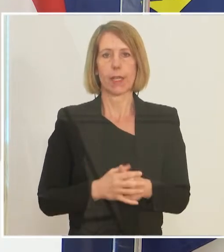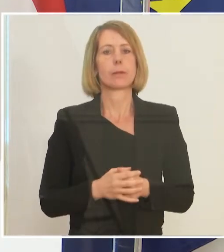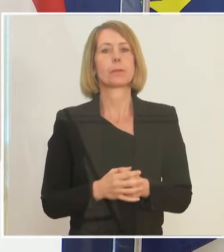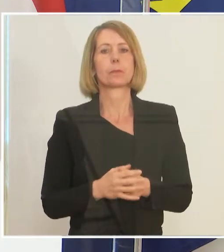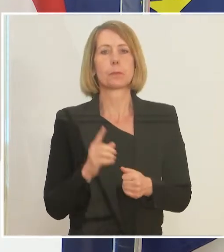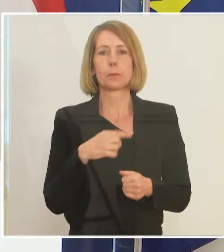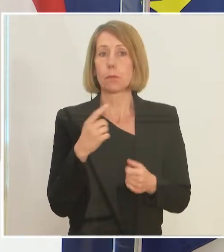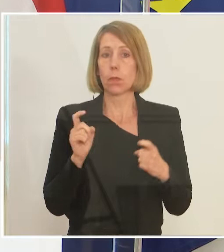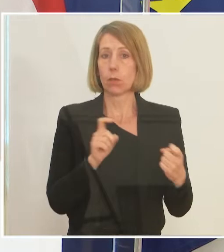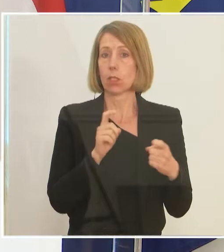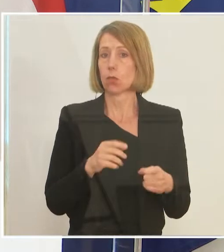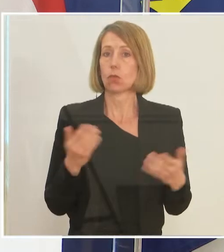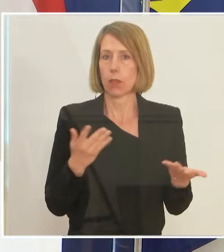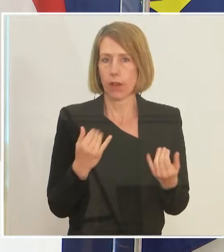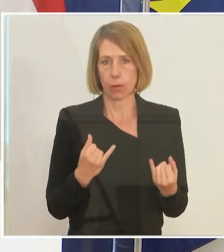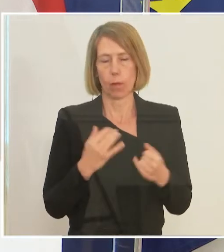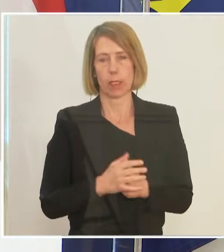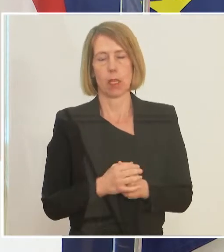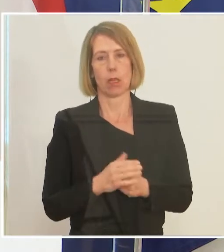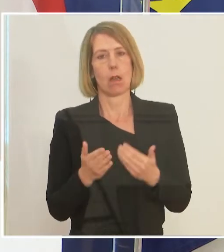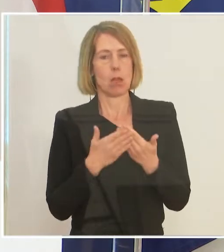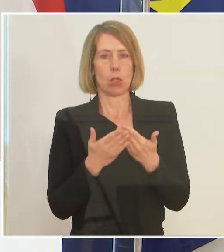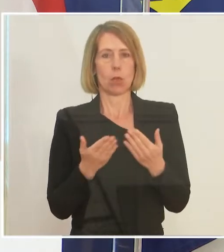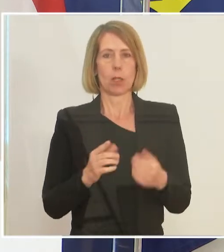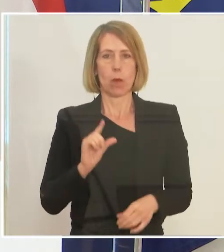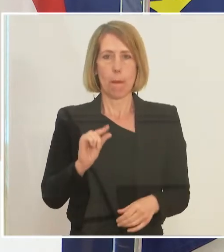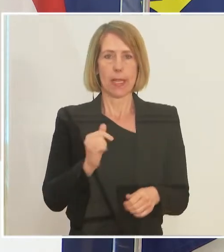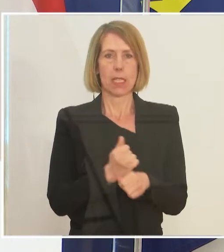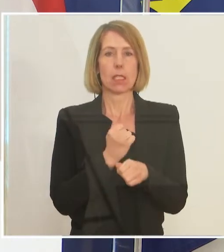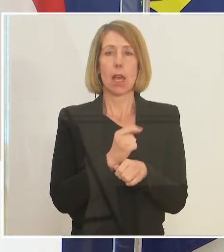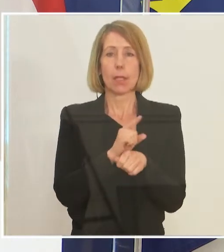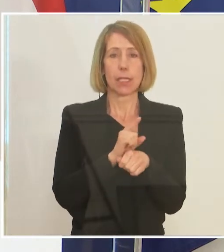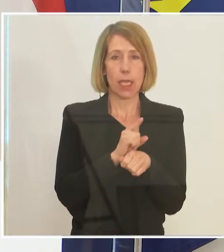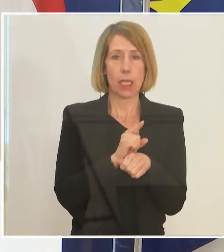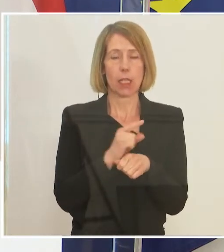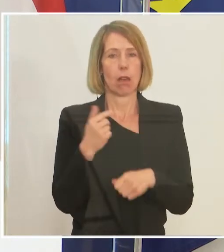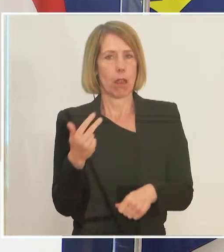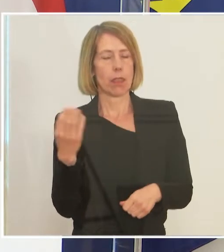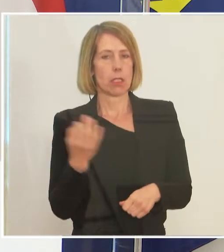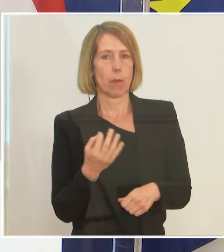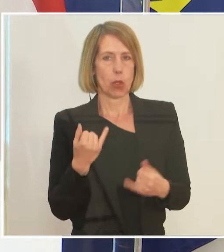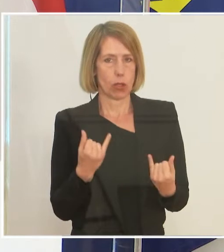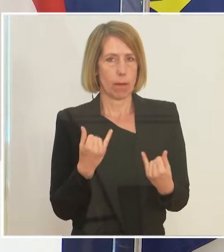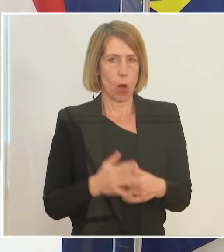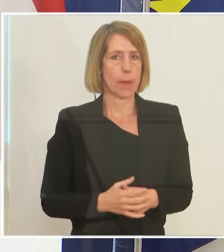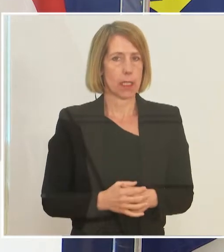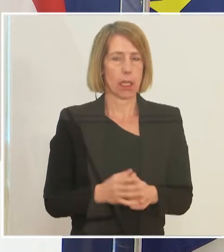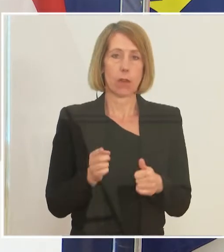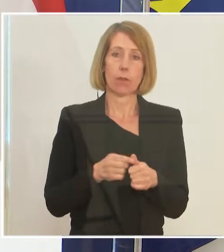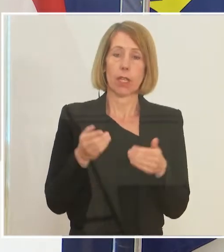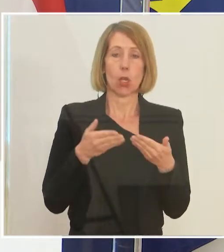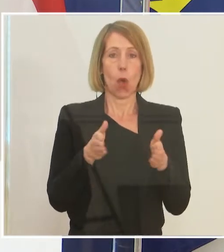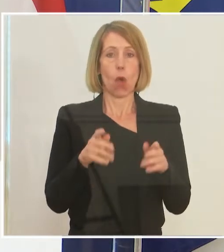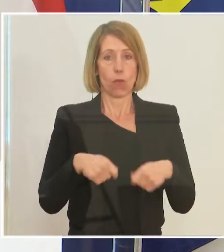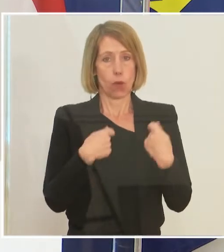diskutiert? Worüber wird diskutiert? Wir sprechen zum Beispiel über die Mindestarbeitszeit, sind 30 Prozent im Moment. Wenn es Öffnungen